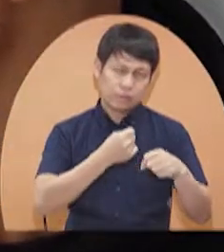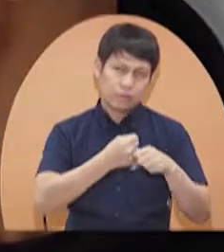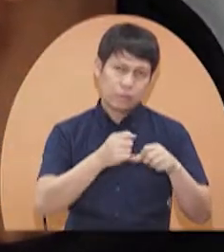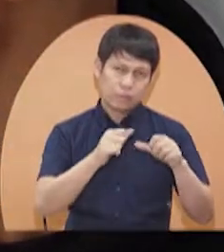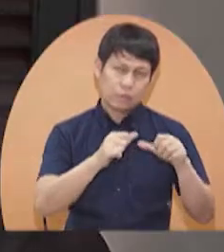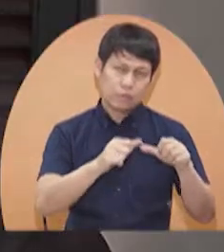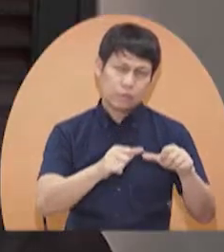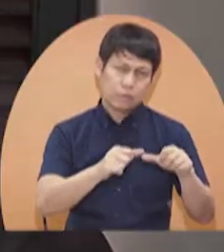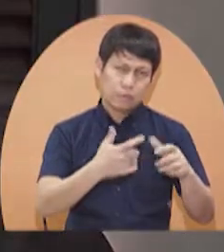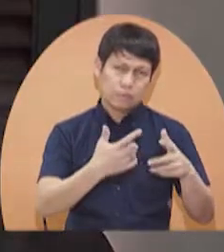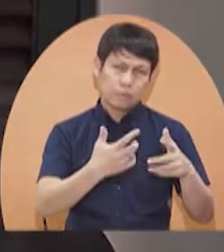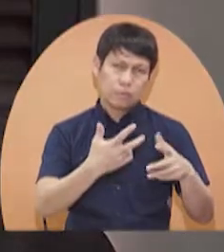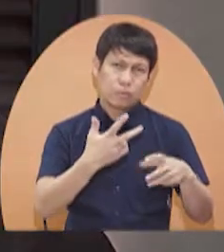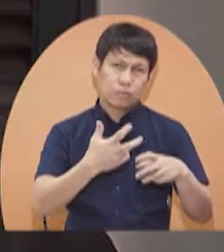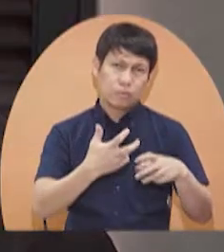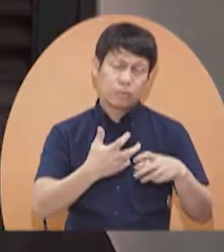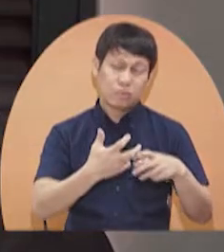taon,